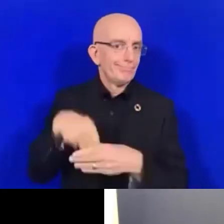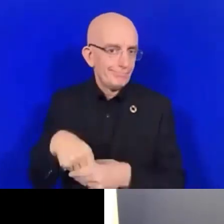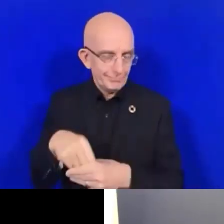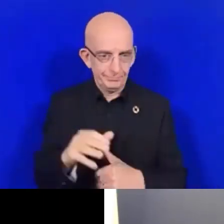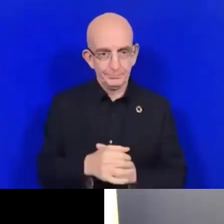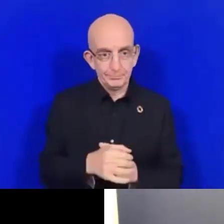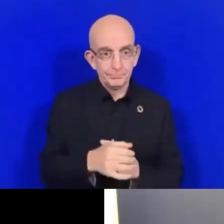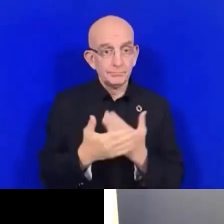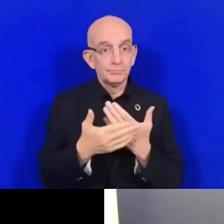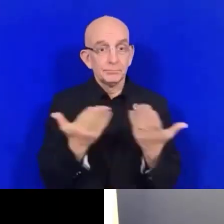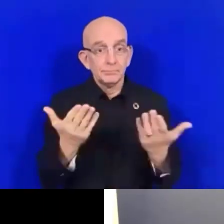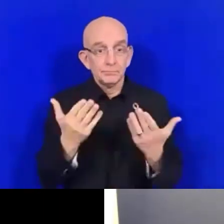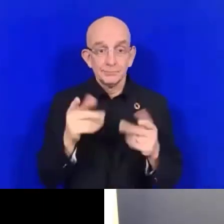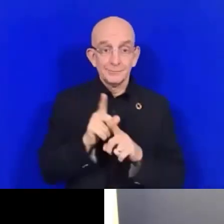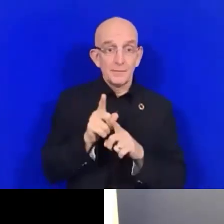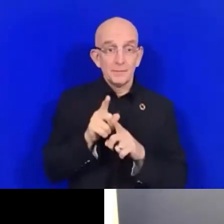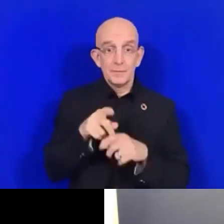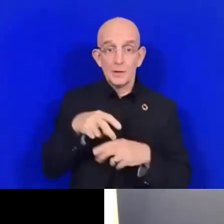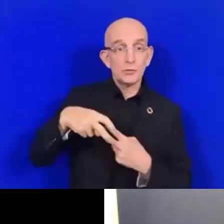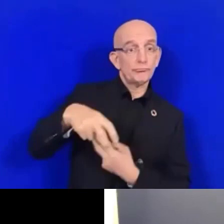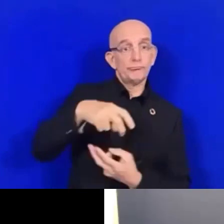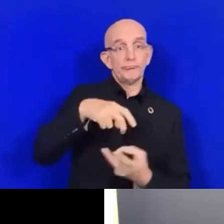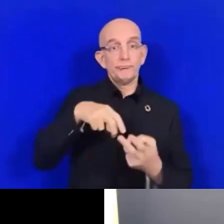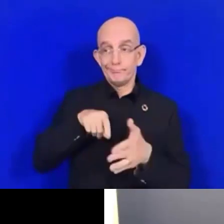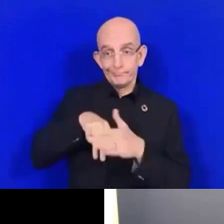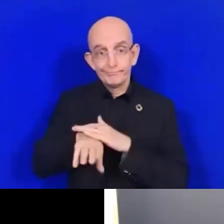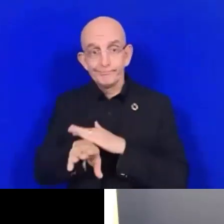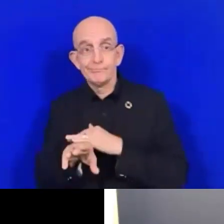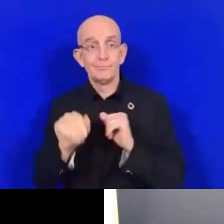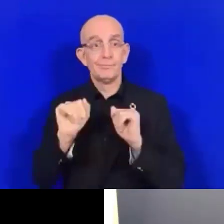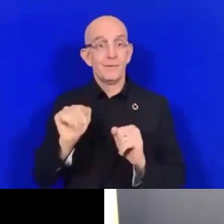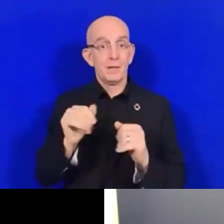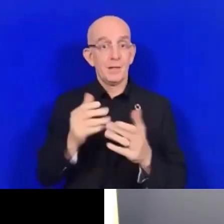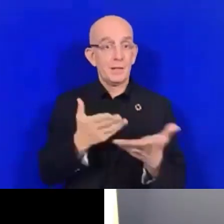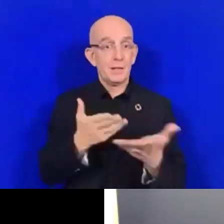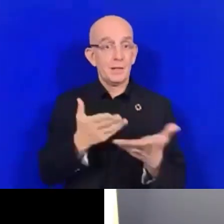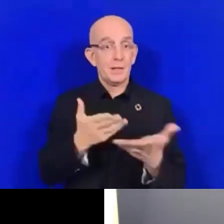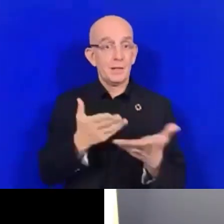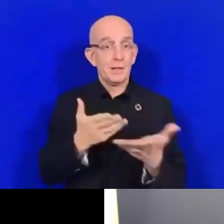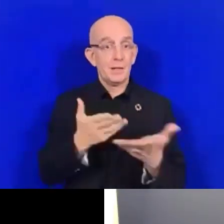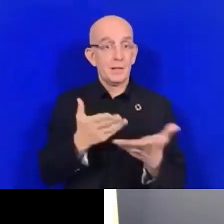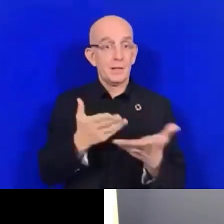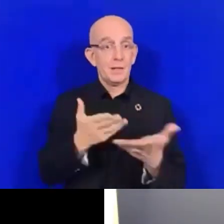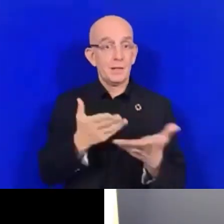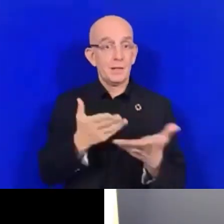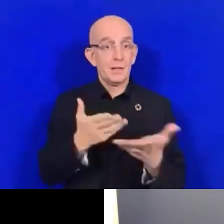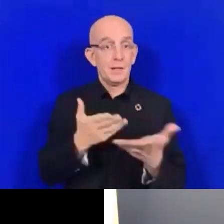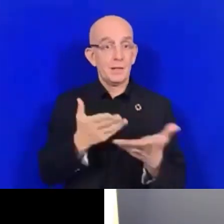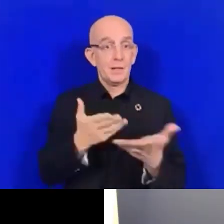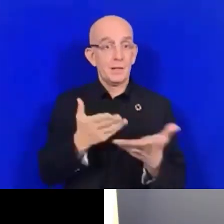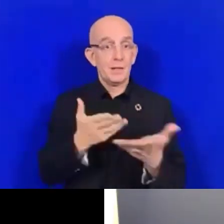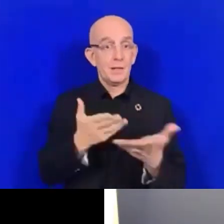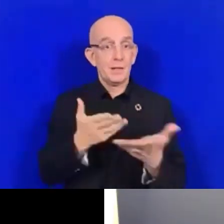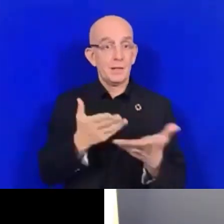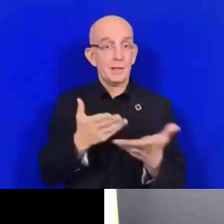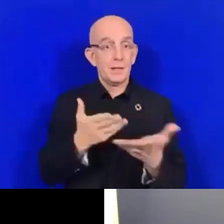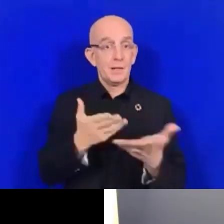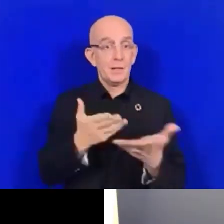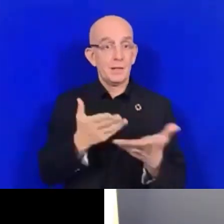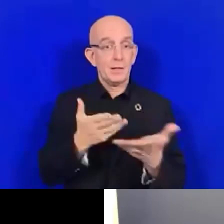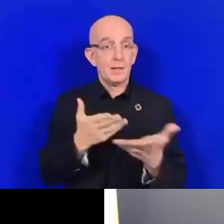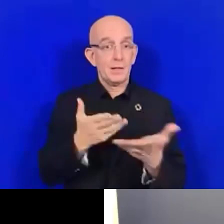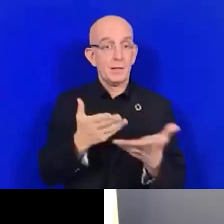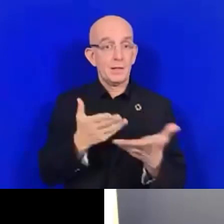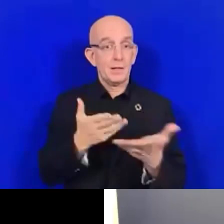spécifique des personnes en situation de handicap sont quelques exemples des barrières